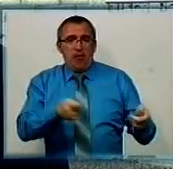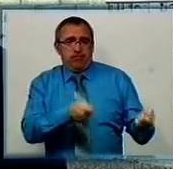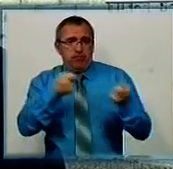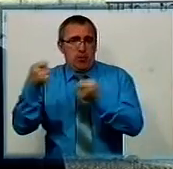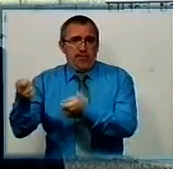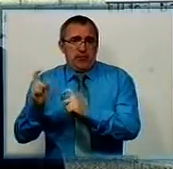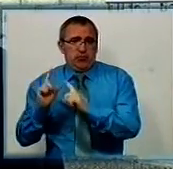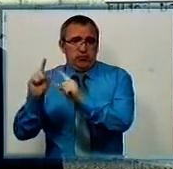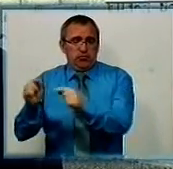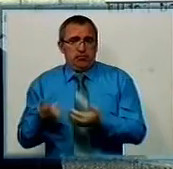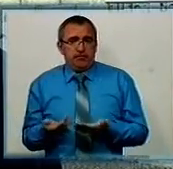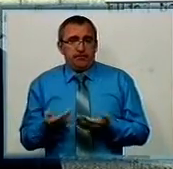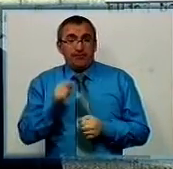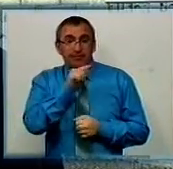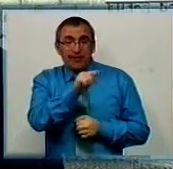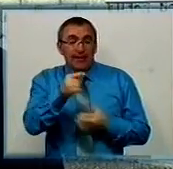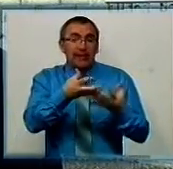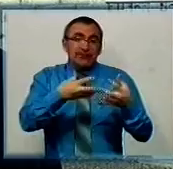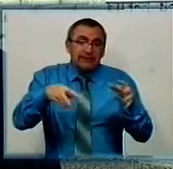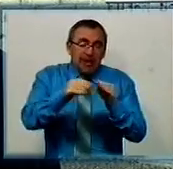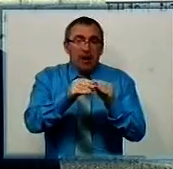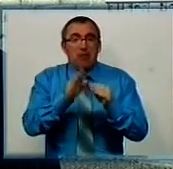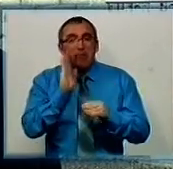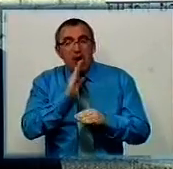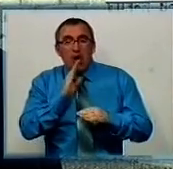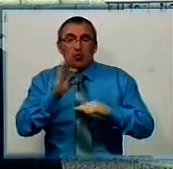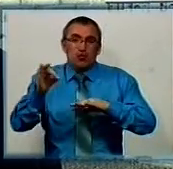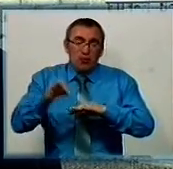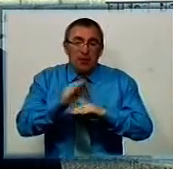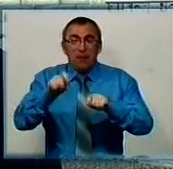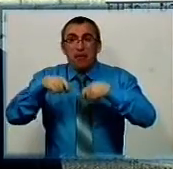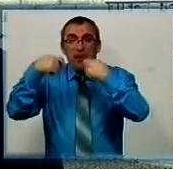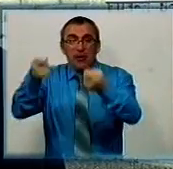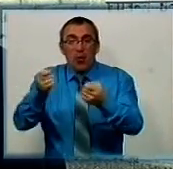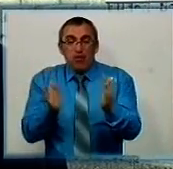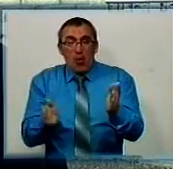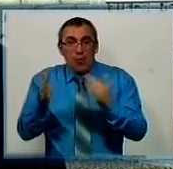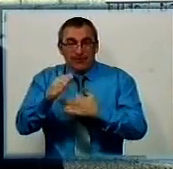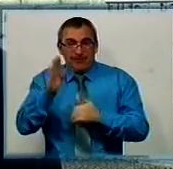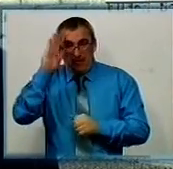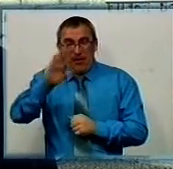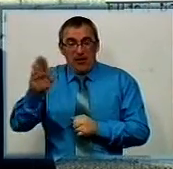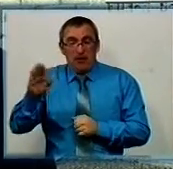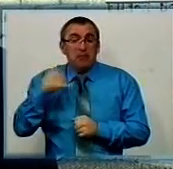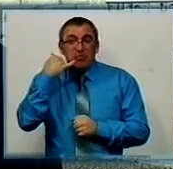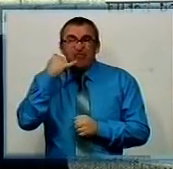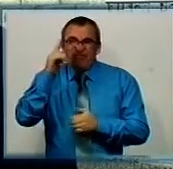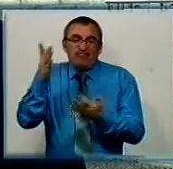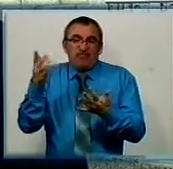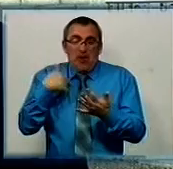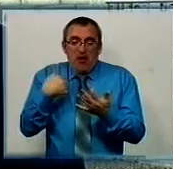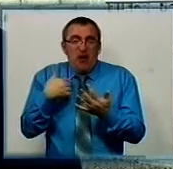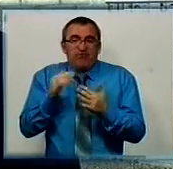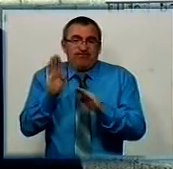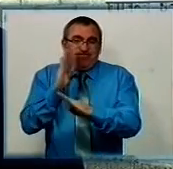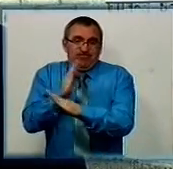І ті сім'ї, ті матері, жони, які передають пацанам посилки, вони мені позвонять, я скажу, ви знаєте, я звернув,